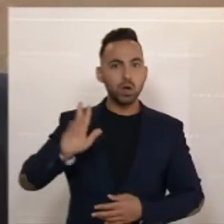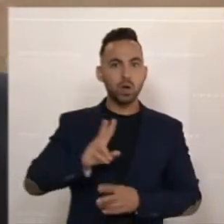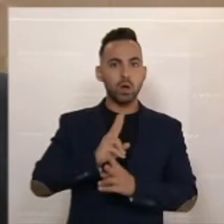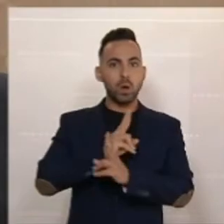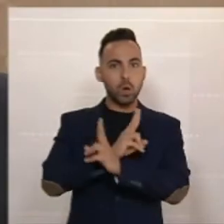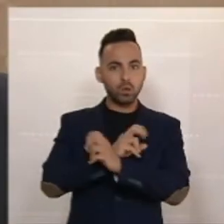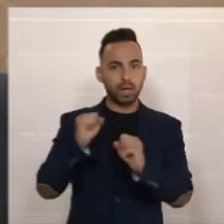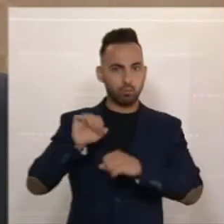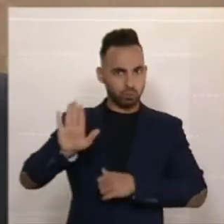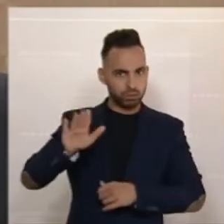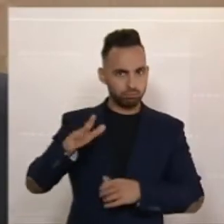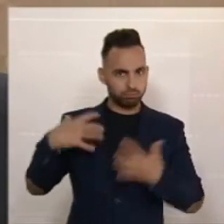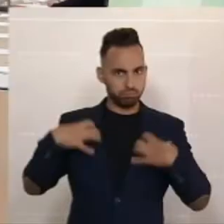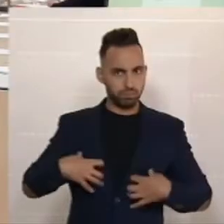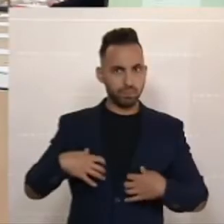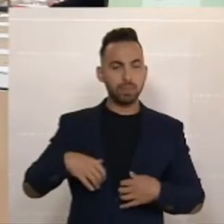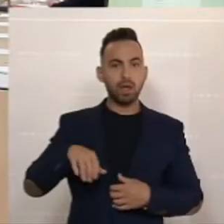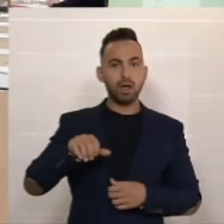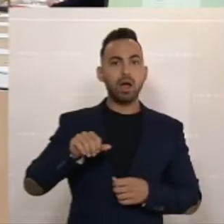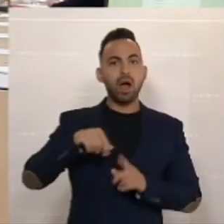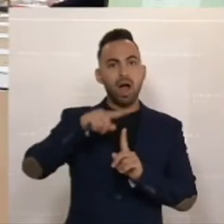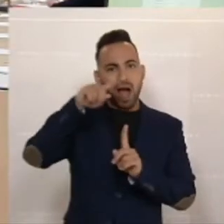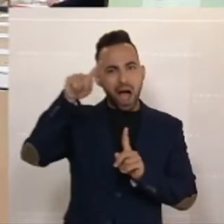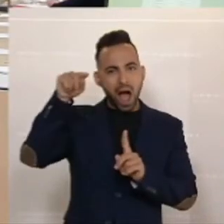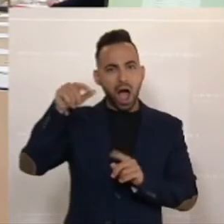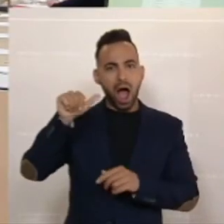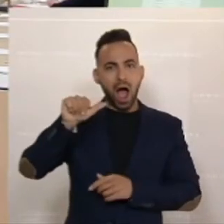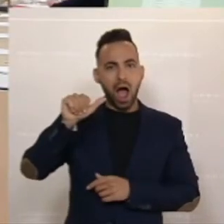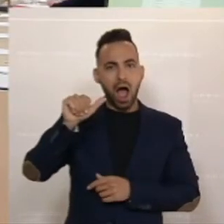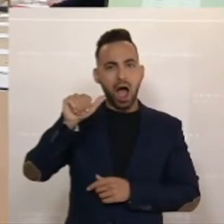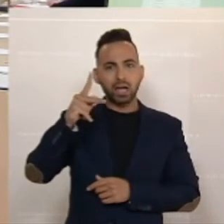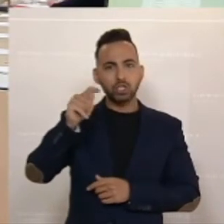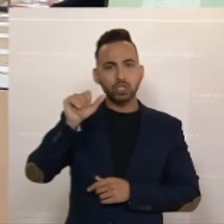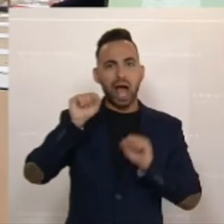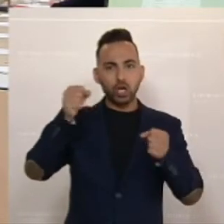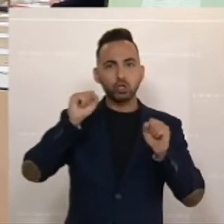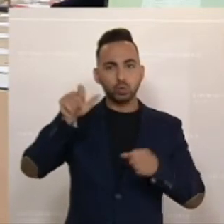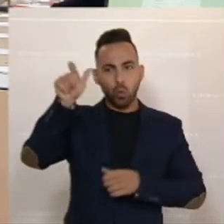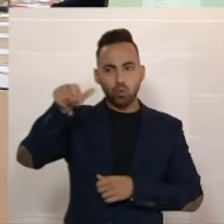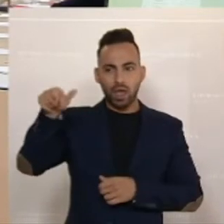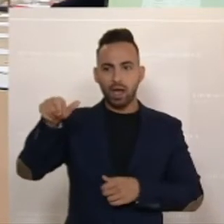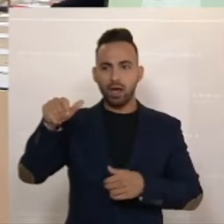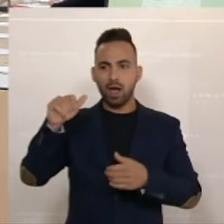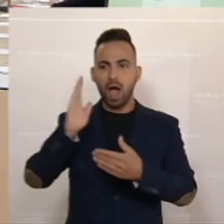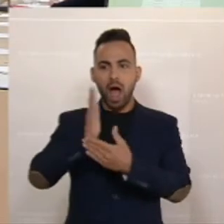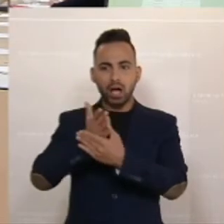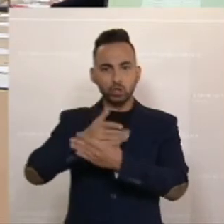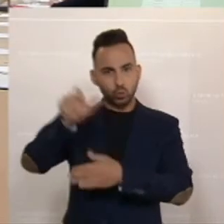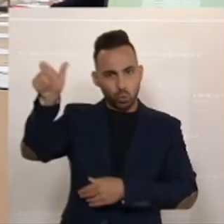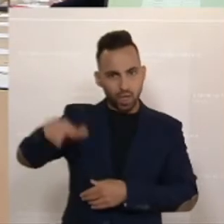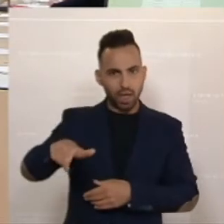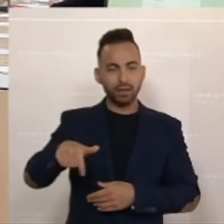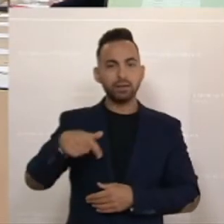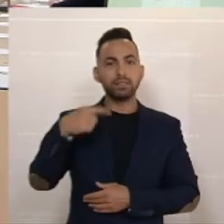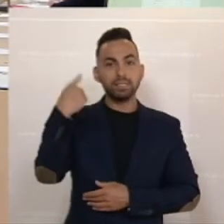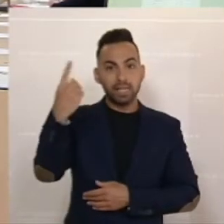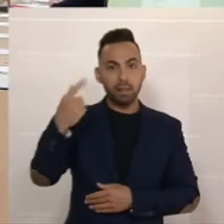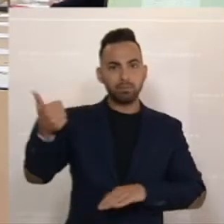Und ich bin den Aktionärinnen und Aktionären und dem Vorstand dankbar für seine Maßnahmen, die der Verbund getroffen hat.